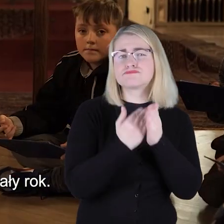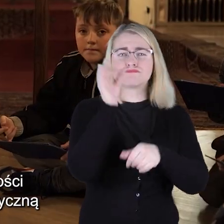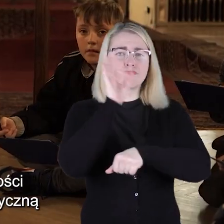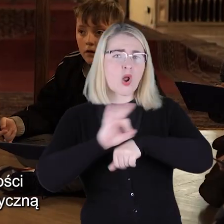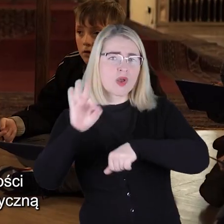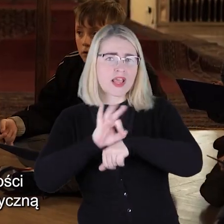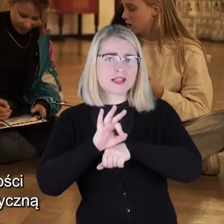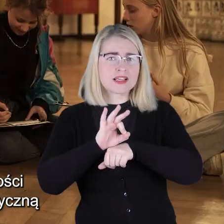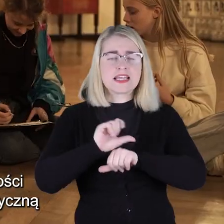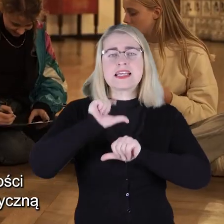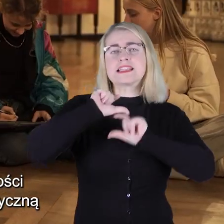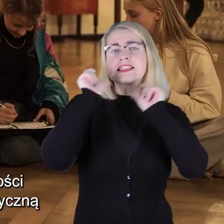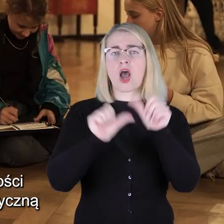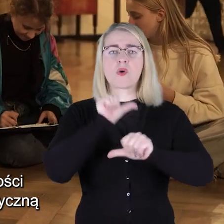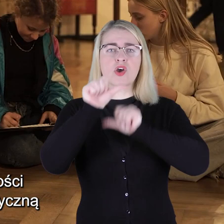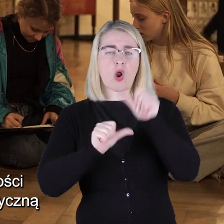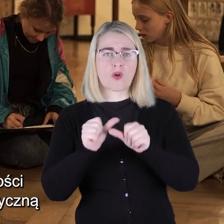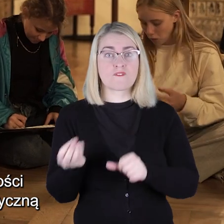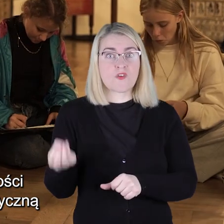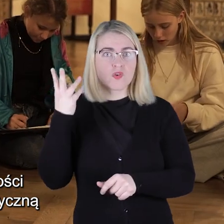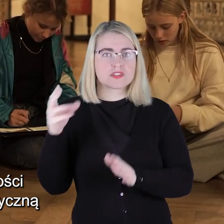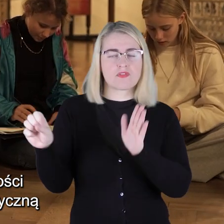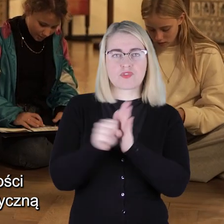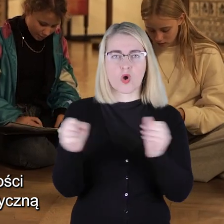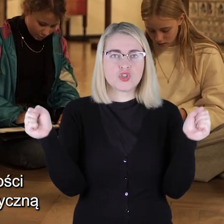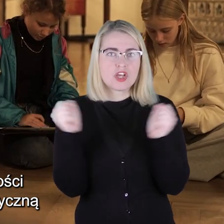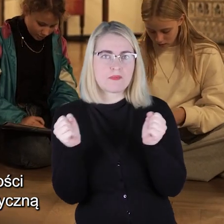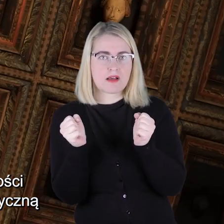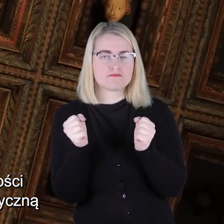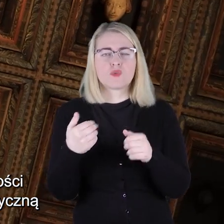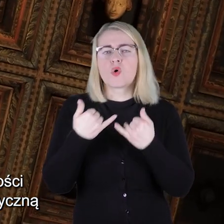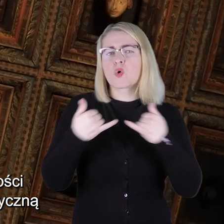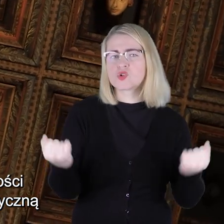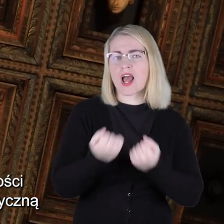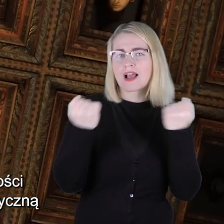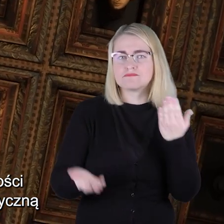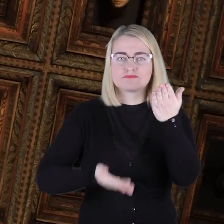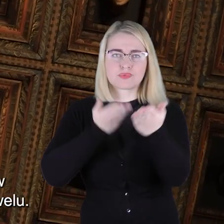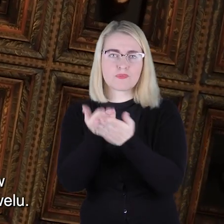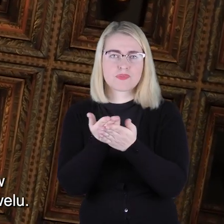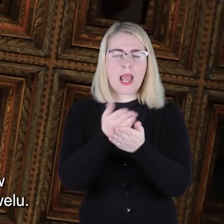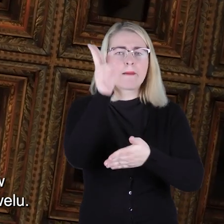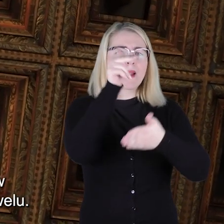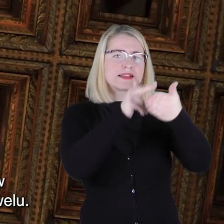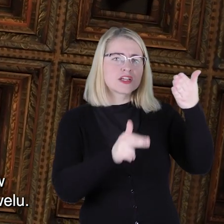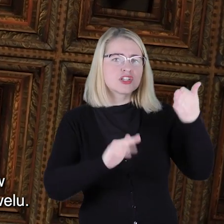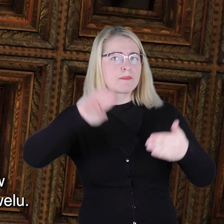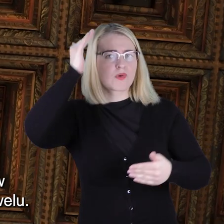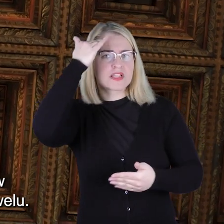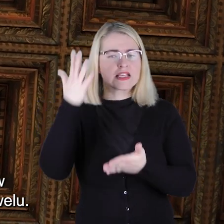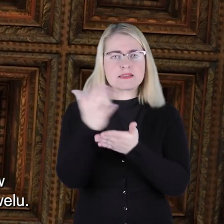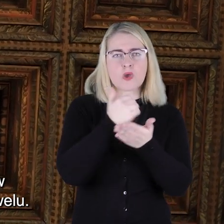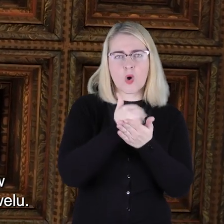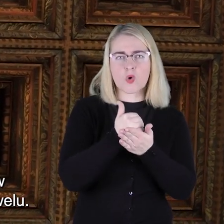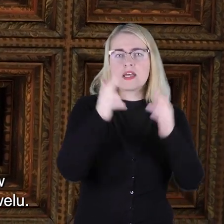zimy. Oferowaliśmy różne aktywności związane z działalnością plastyczną czy poznawaniem zbiorów